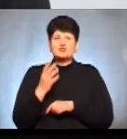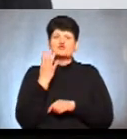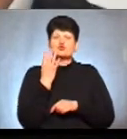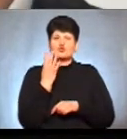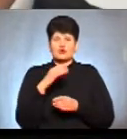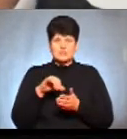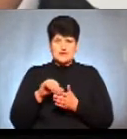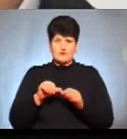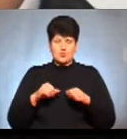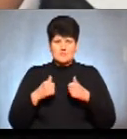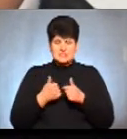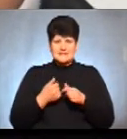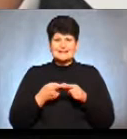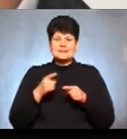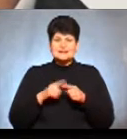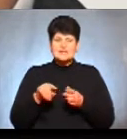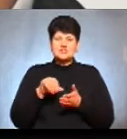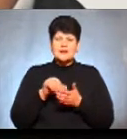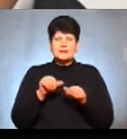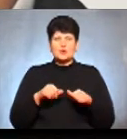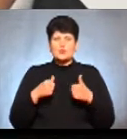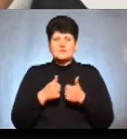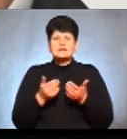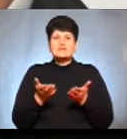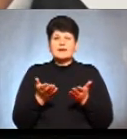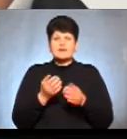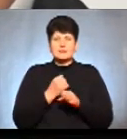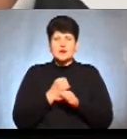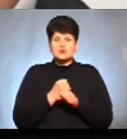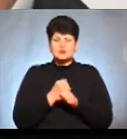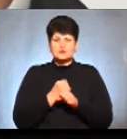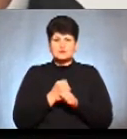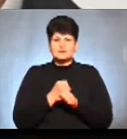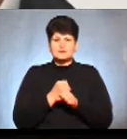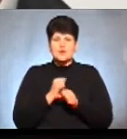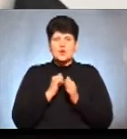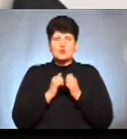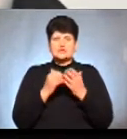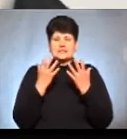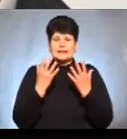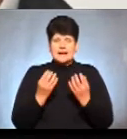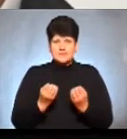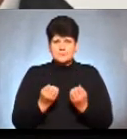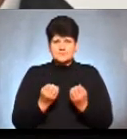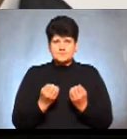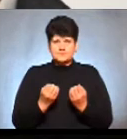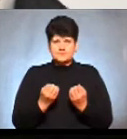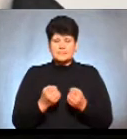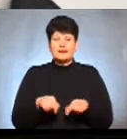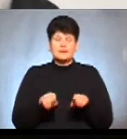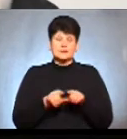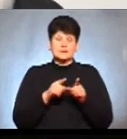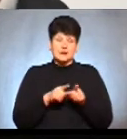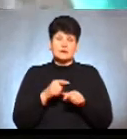комісії. Це члени комісії, які працюють кожен день, тобто так, як за